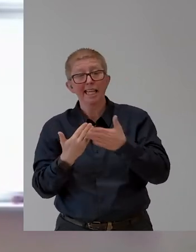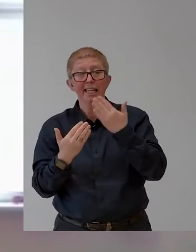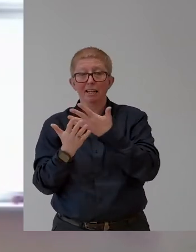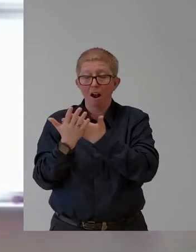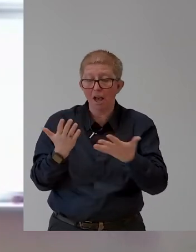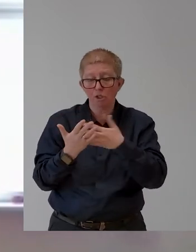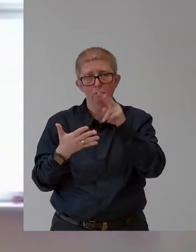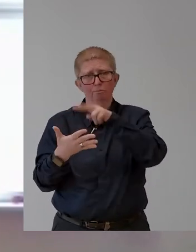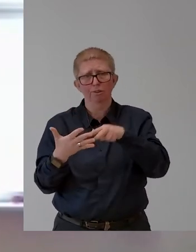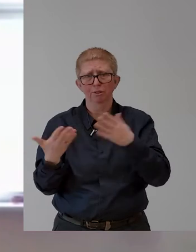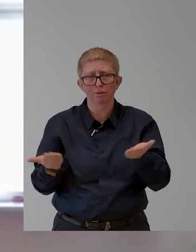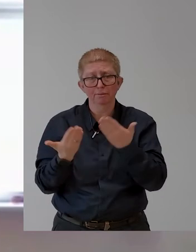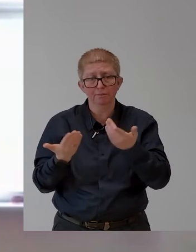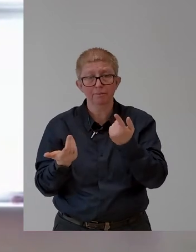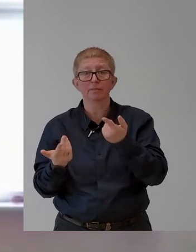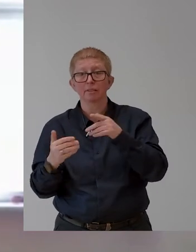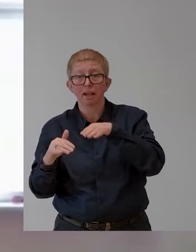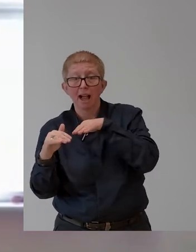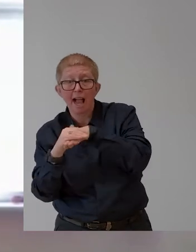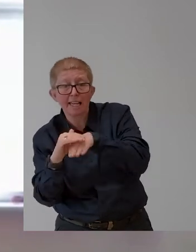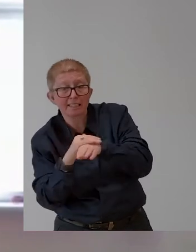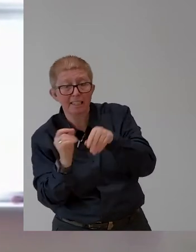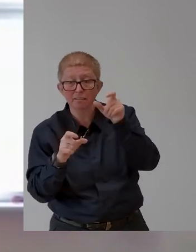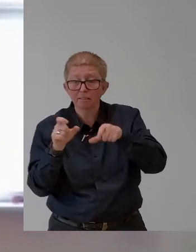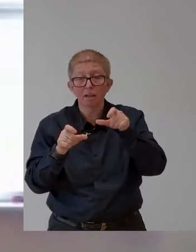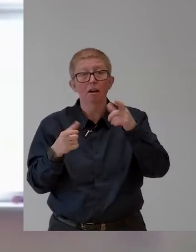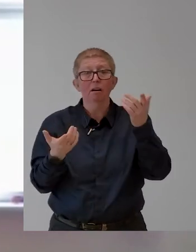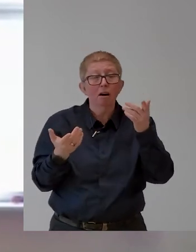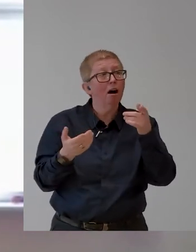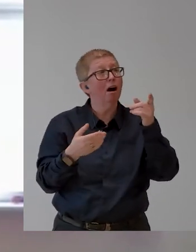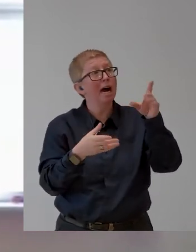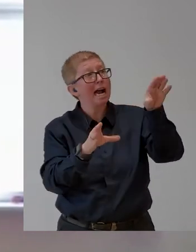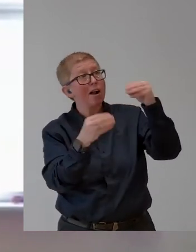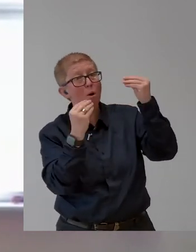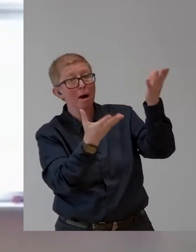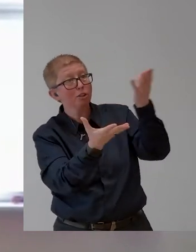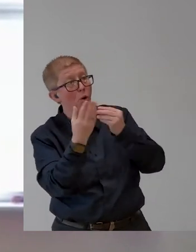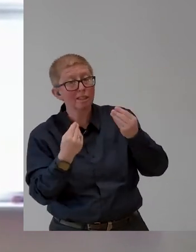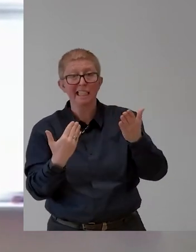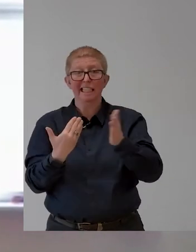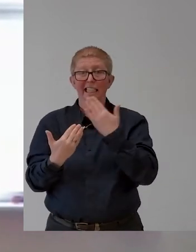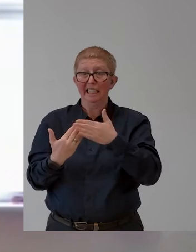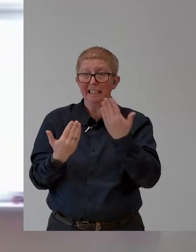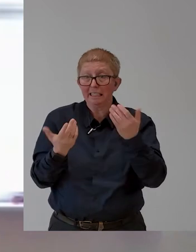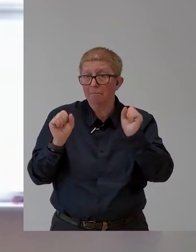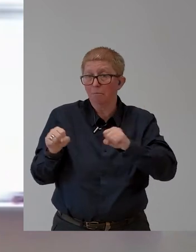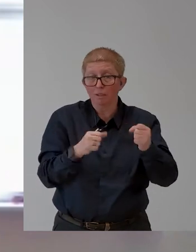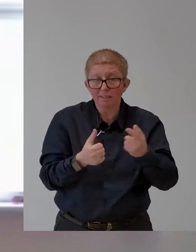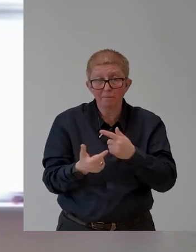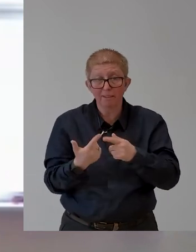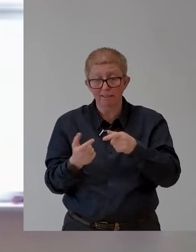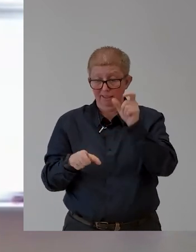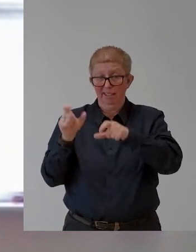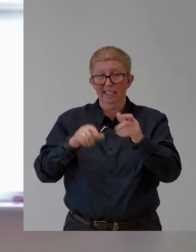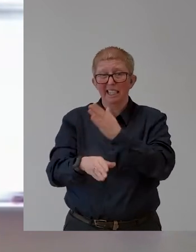gegeben? Für Menschen mit Behinderungen von der anderen Seite gedacht, ist es auch nicht ganz einfach, zu Informationen zu kommen, wenn es